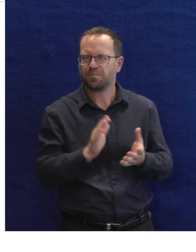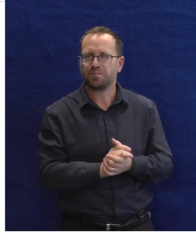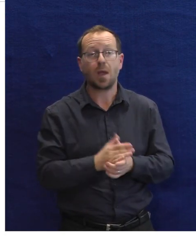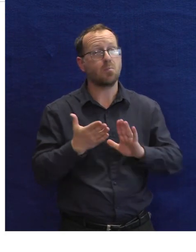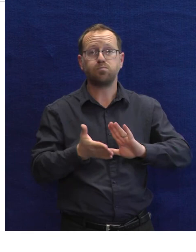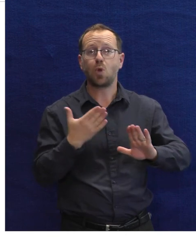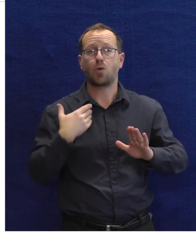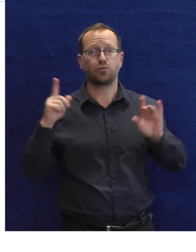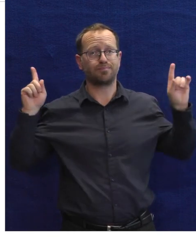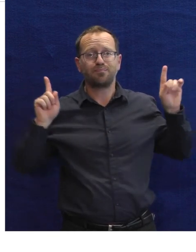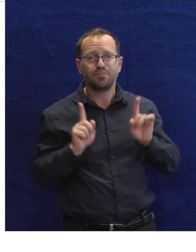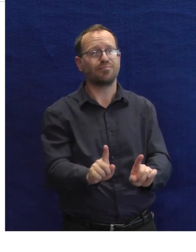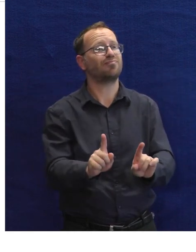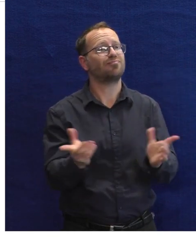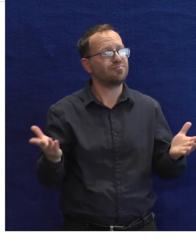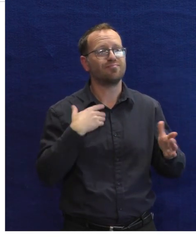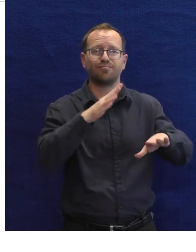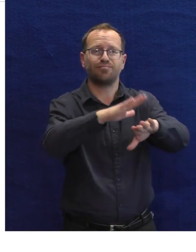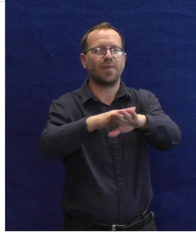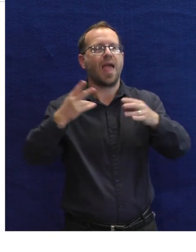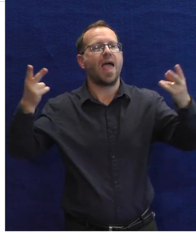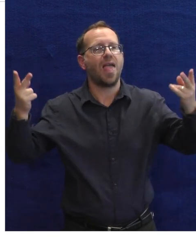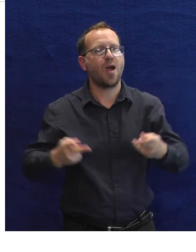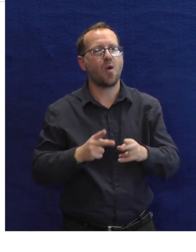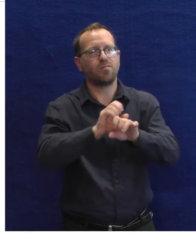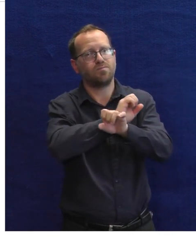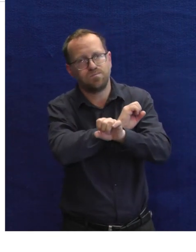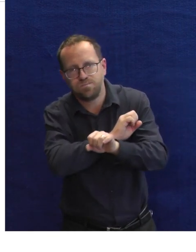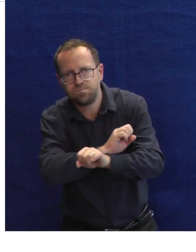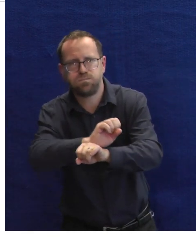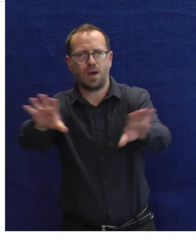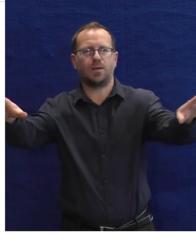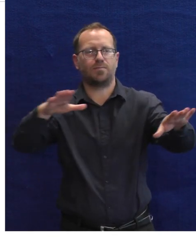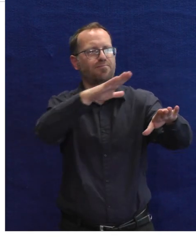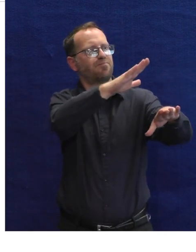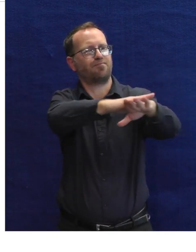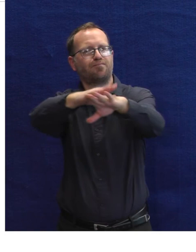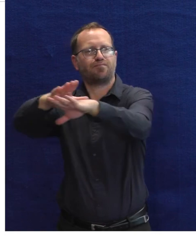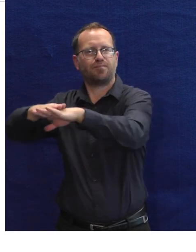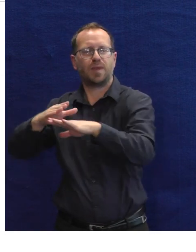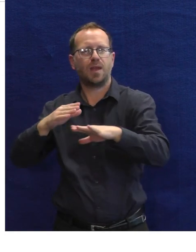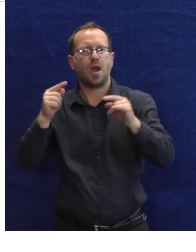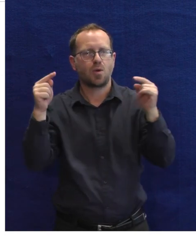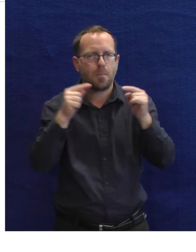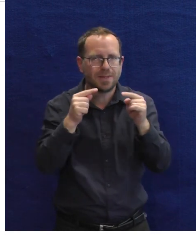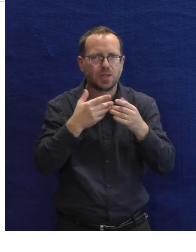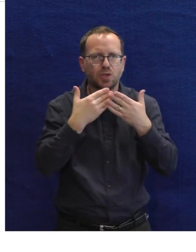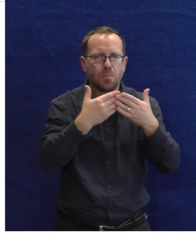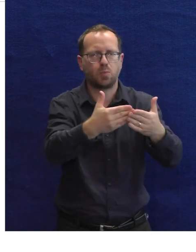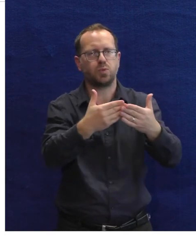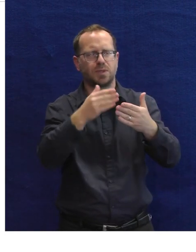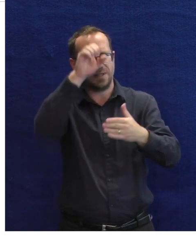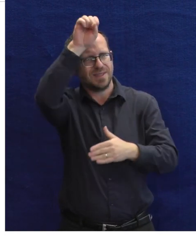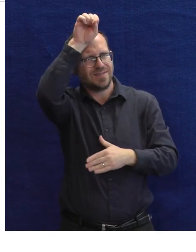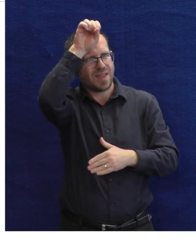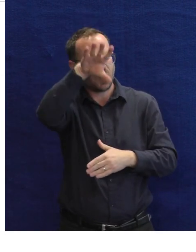proč jsme tady je, aby jsme vás požádali, abyste tu informaci o tom, že půjčovna kompenzačních pomůcek a sportovního vybavení pod světluškou existuje.